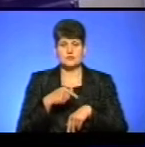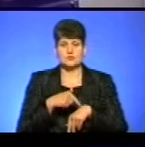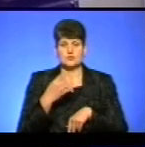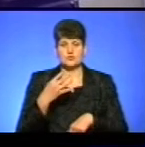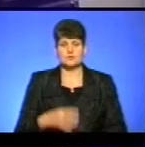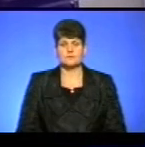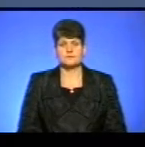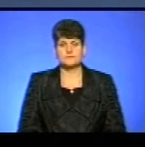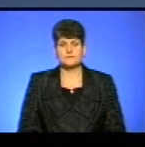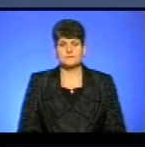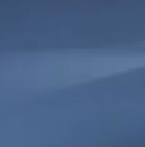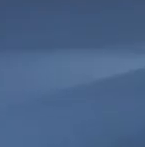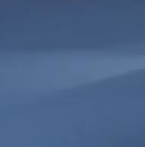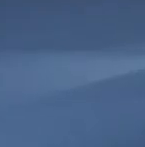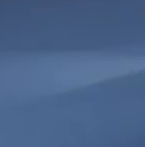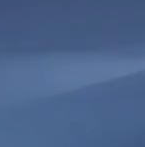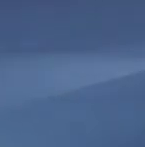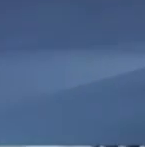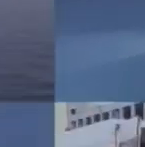Дякую